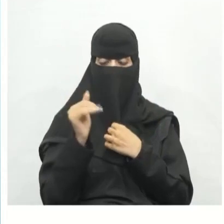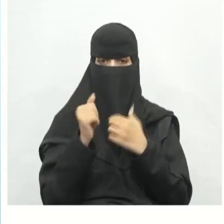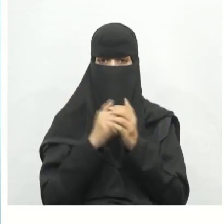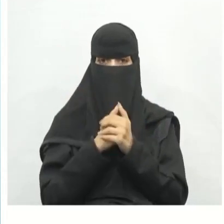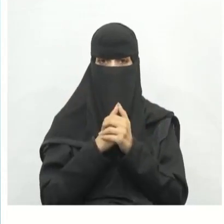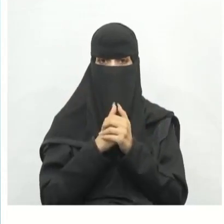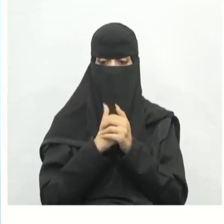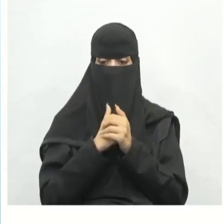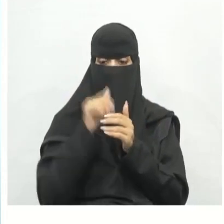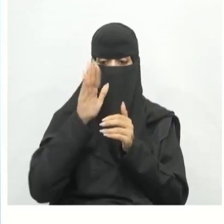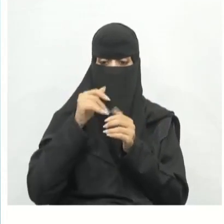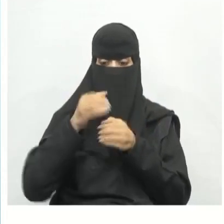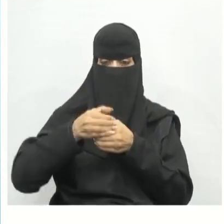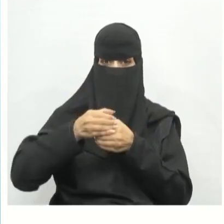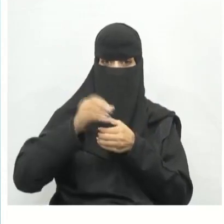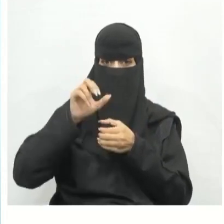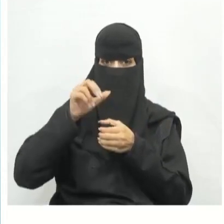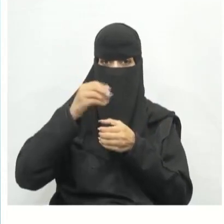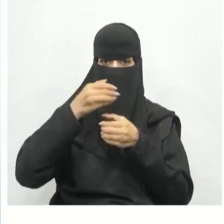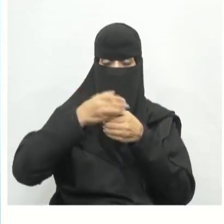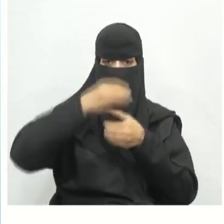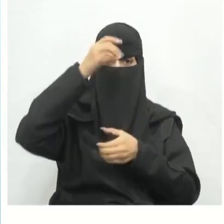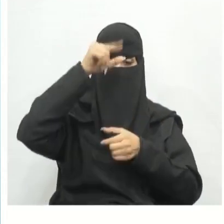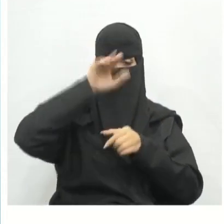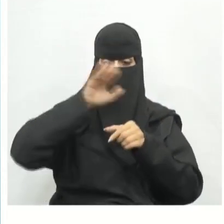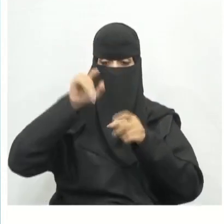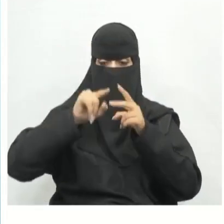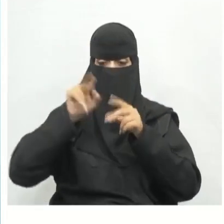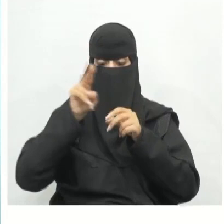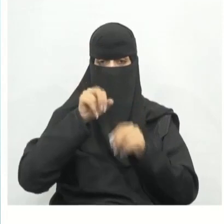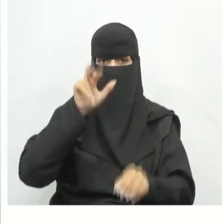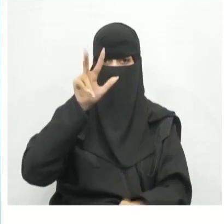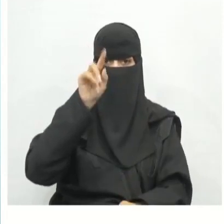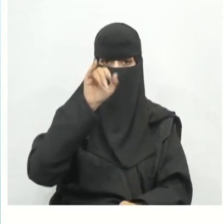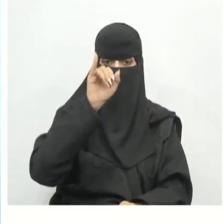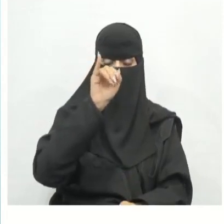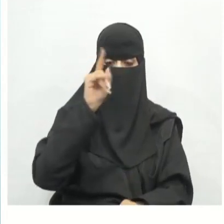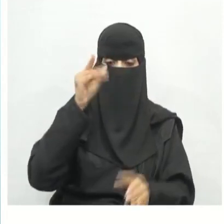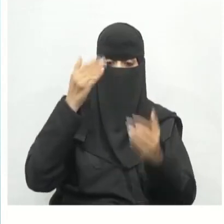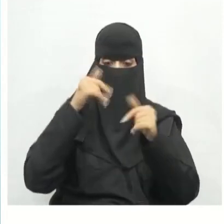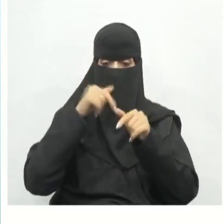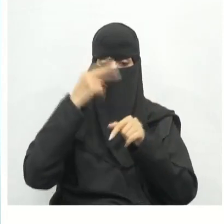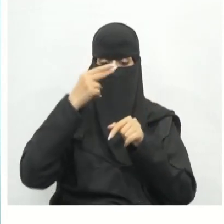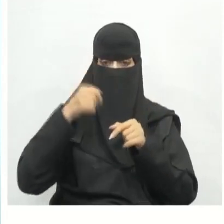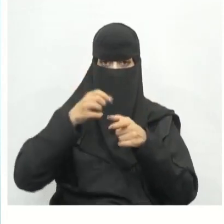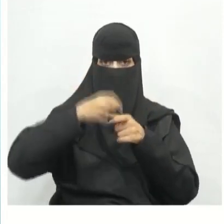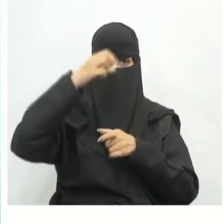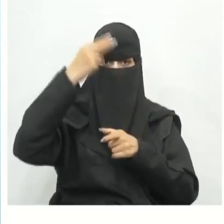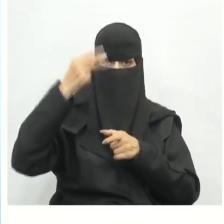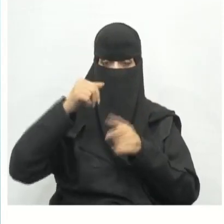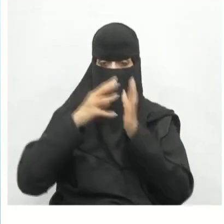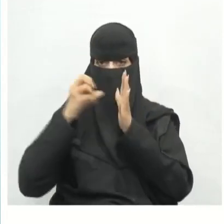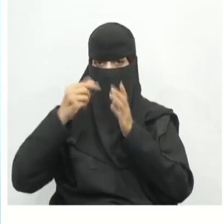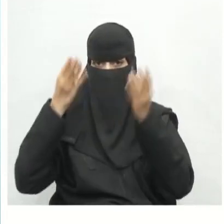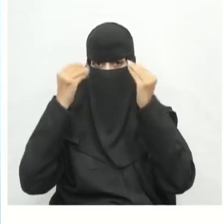أيضا العمارة وتقنية البي آي ام للتصميم المعماري ونمذجة